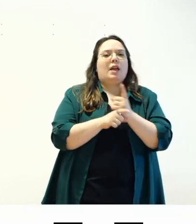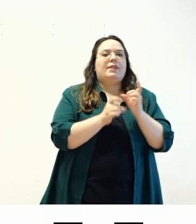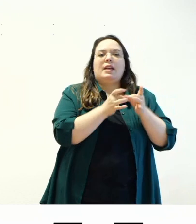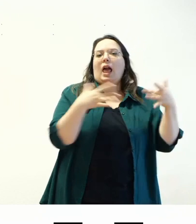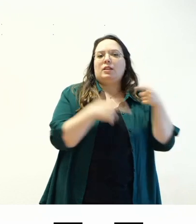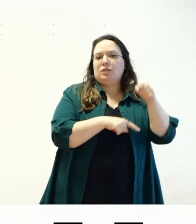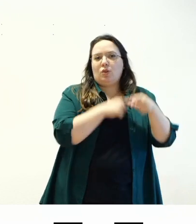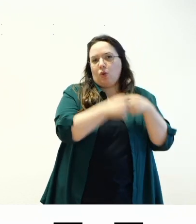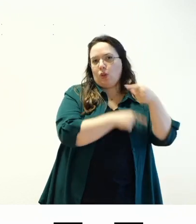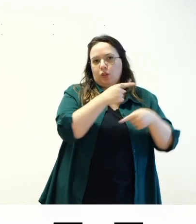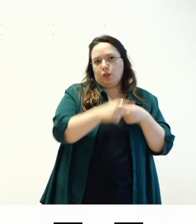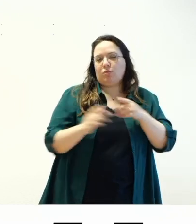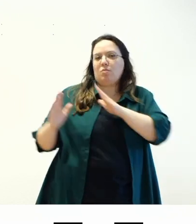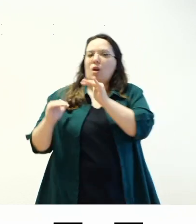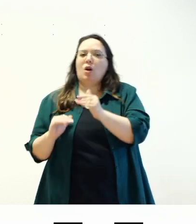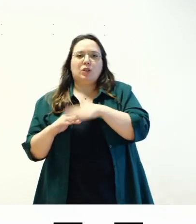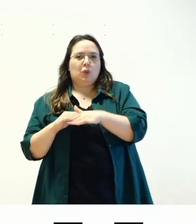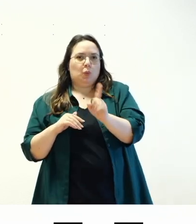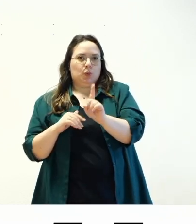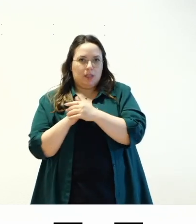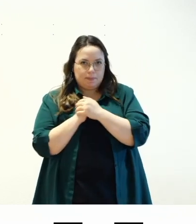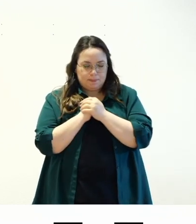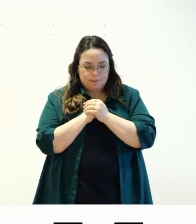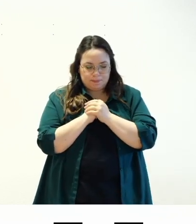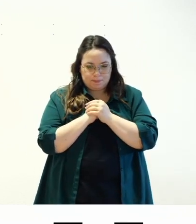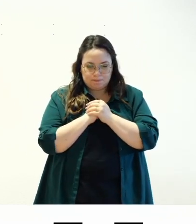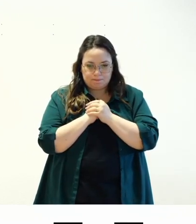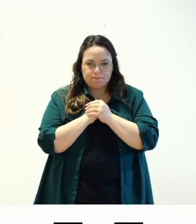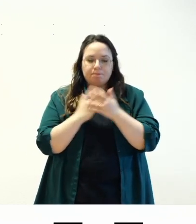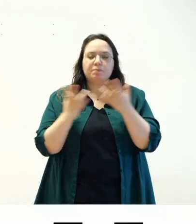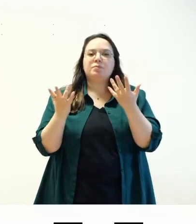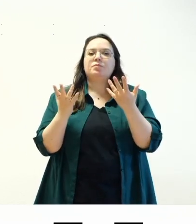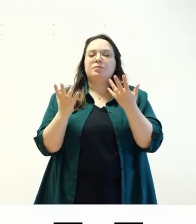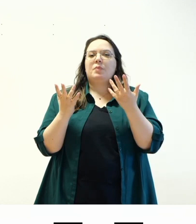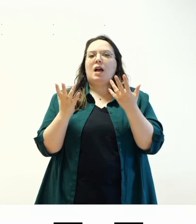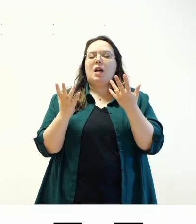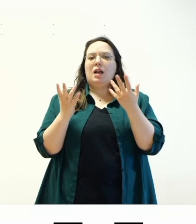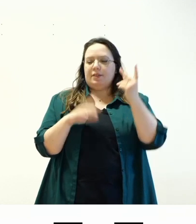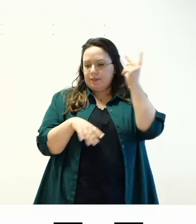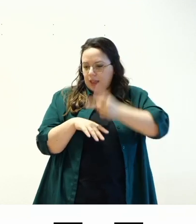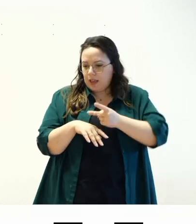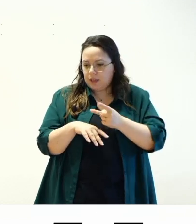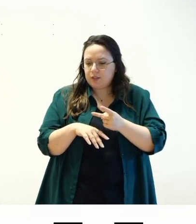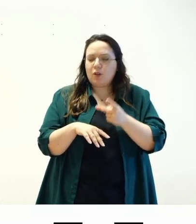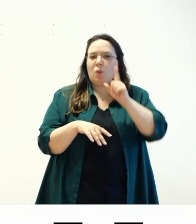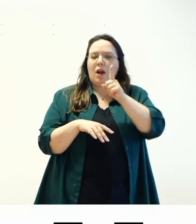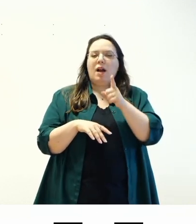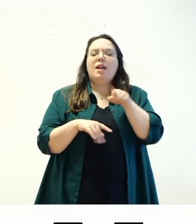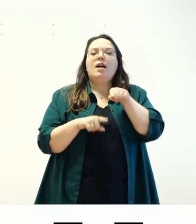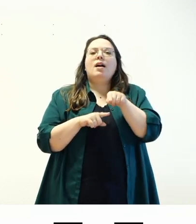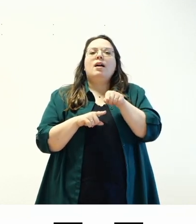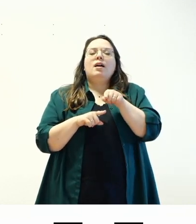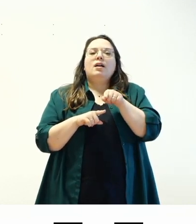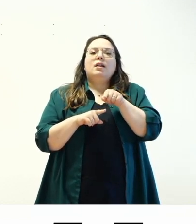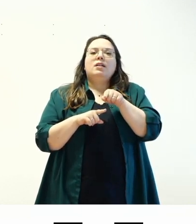e quindi non puoi utilizzare i temi a blocchi è anche vero che l'editor a blocchi permette di andare a